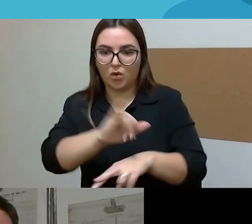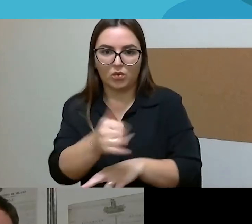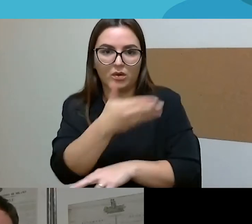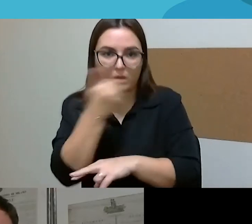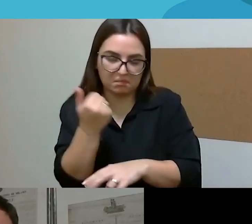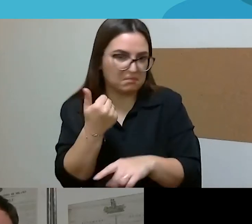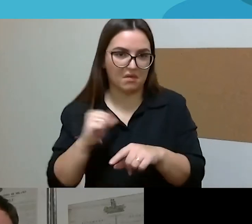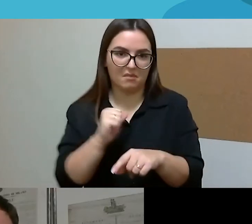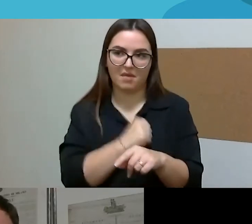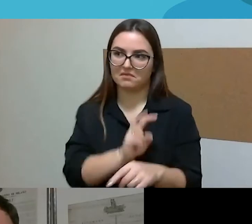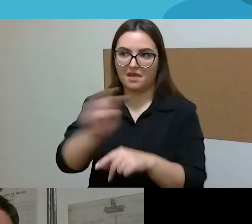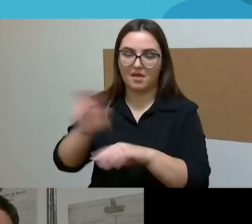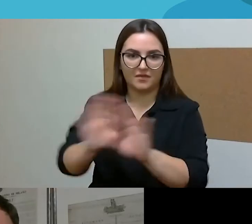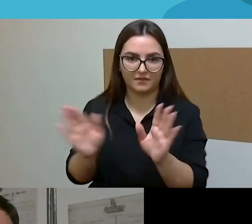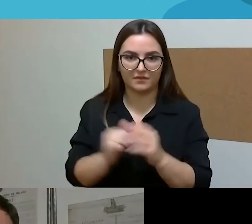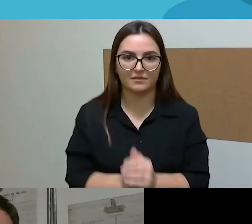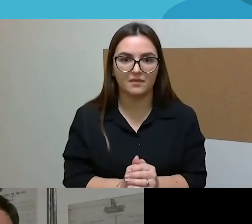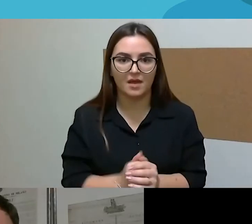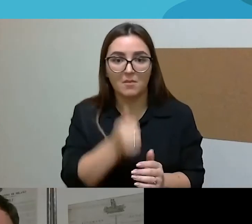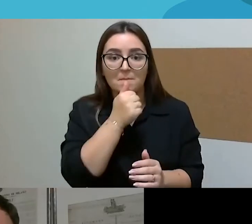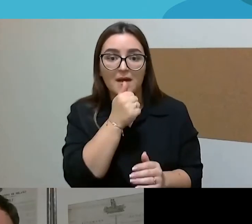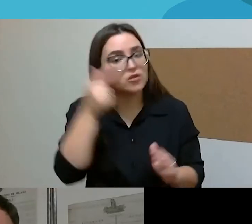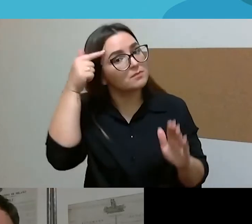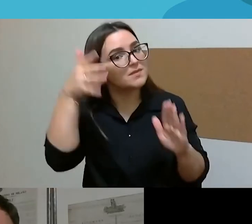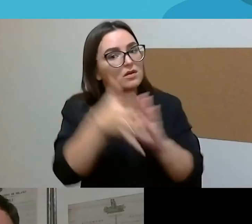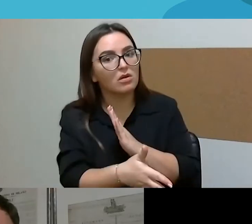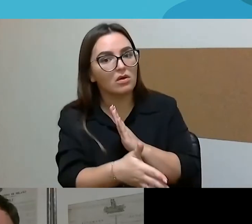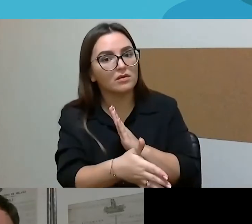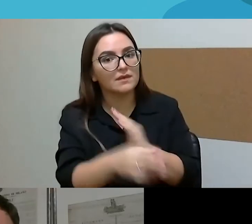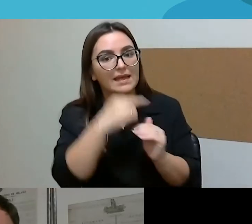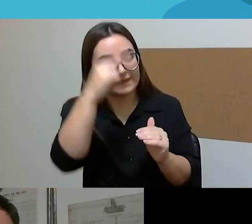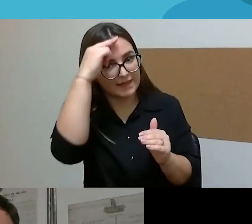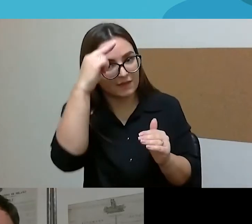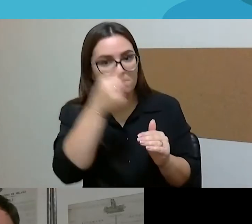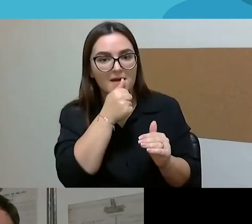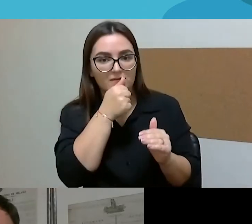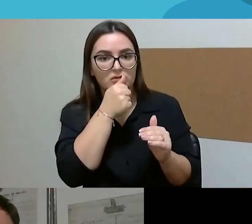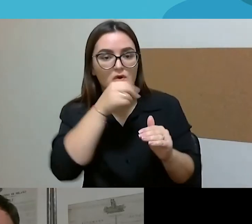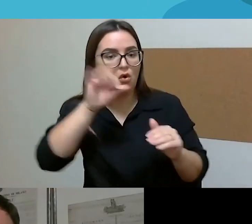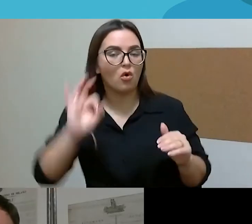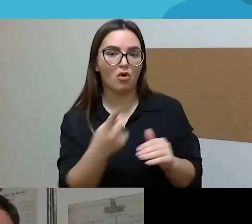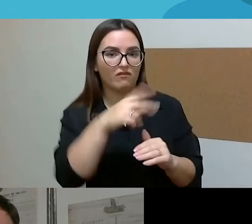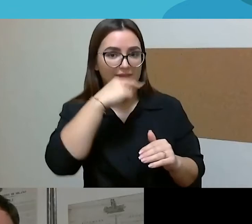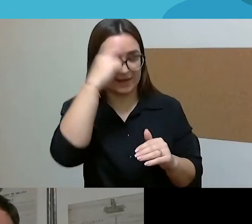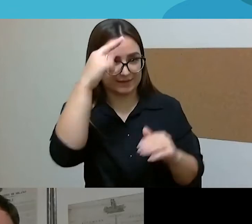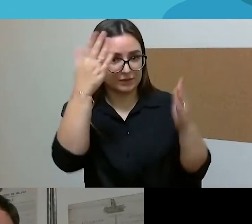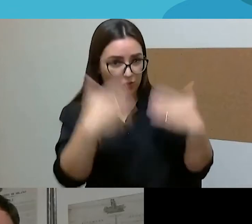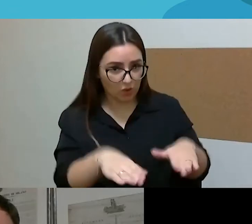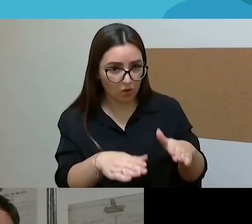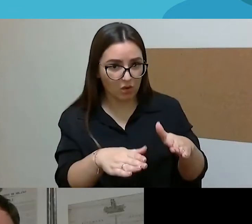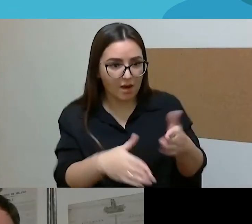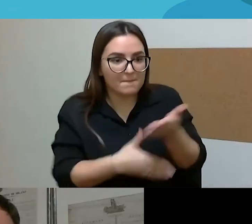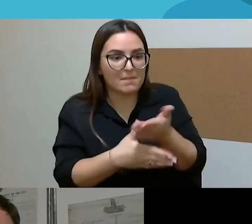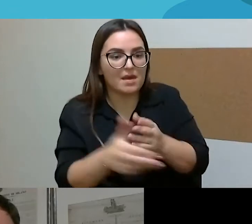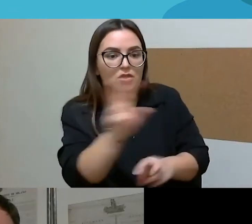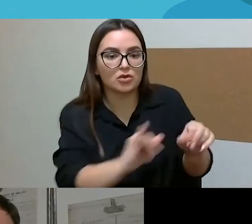liudai, bet, pavyzdžiui, psichologinę pagalbą tėvui. Ar ne? Pirmą kartą vyrui tapusiam, pirmą kartą tėčių. Ar tu žinotum, kurios eiti